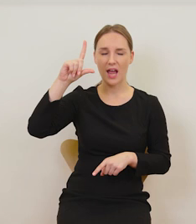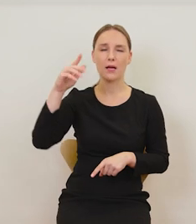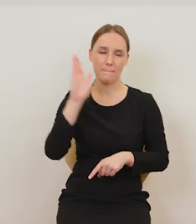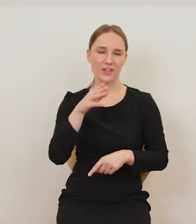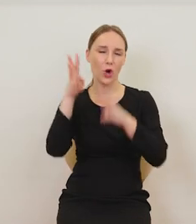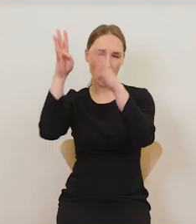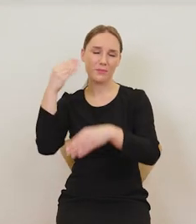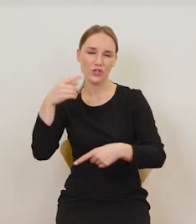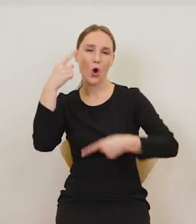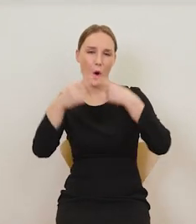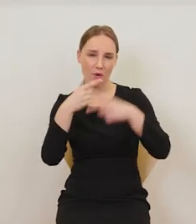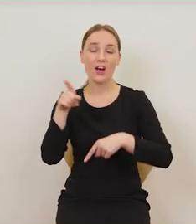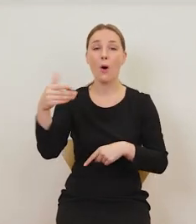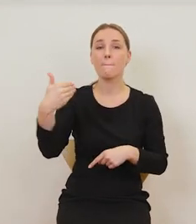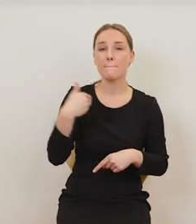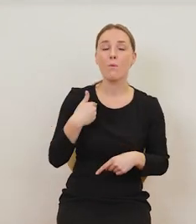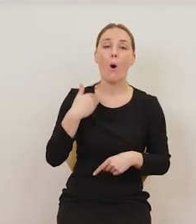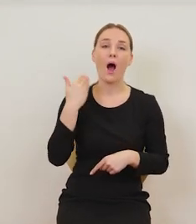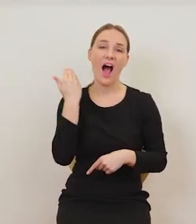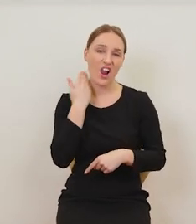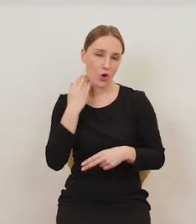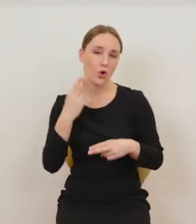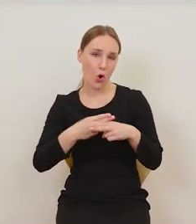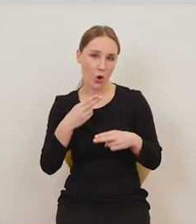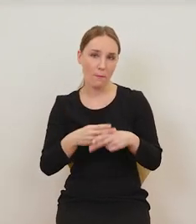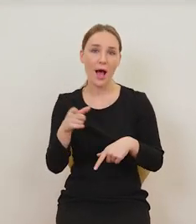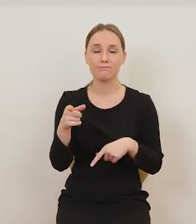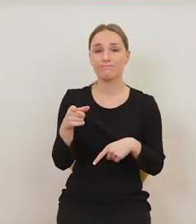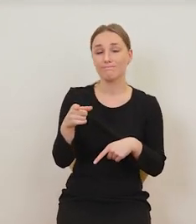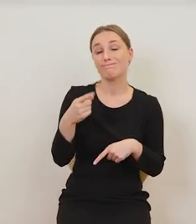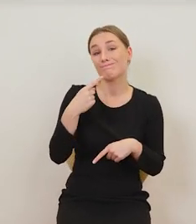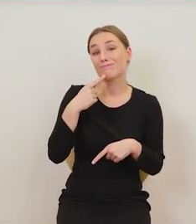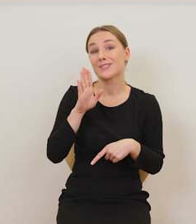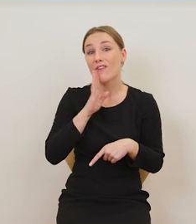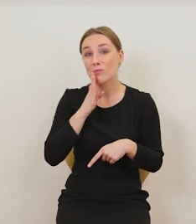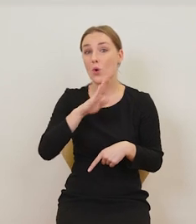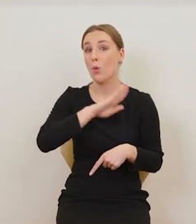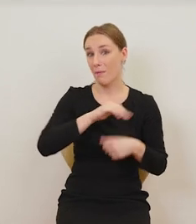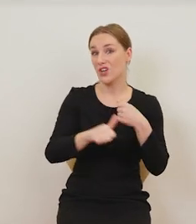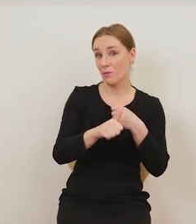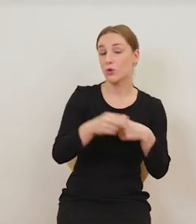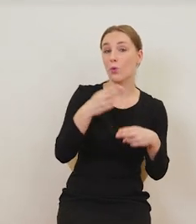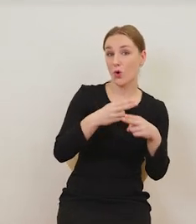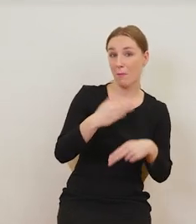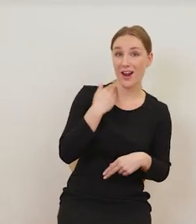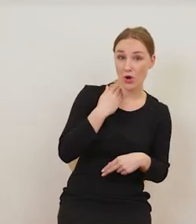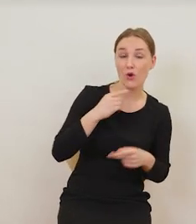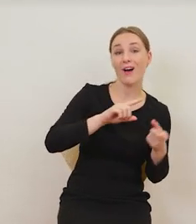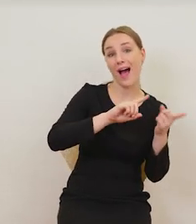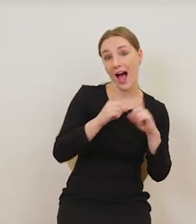był alkoholikiem, zmarł być może w wyniku choroby alkoholowej, a być może w wyniku